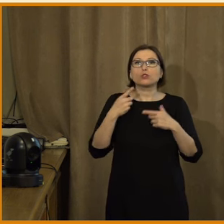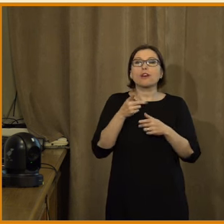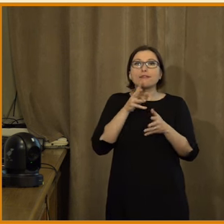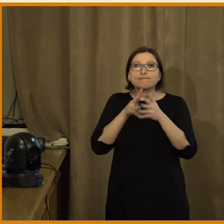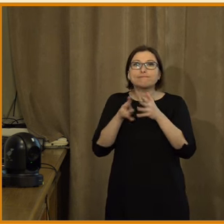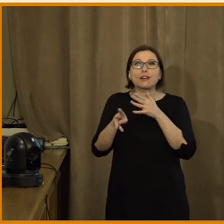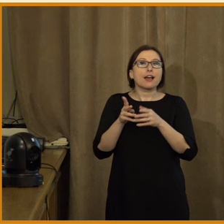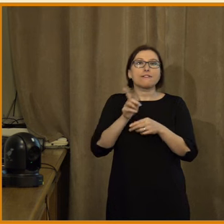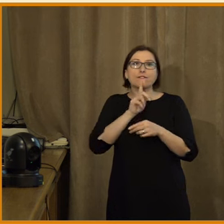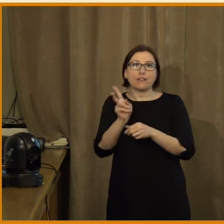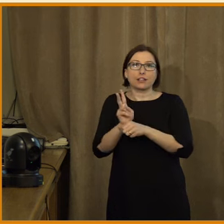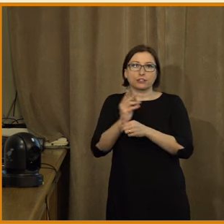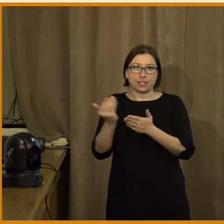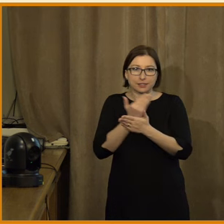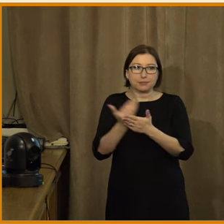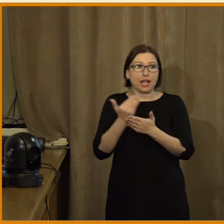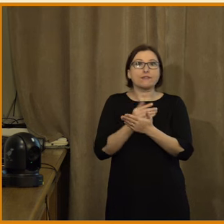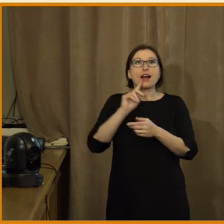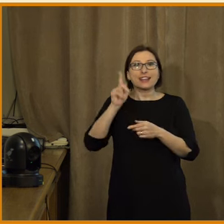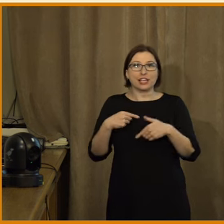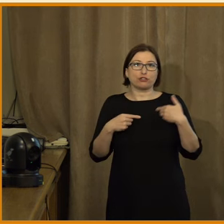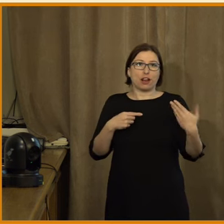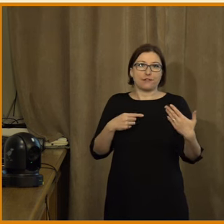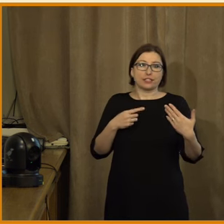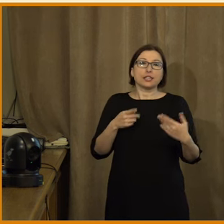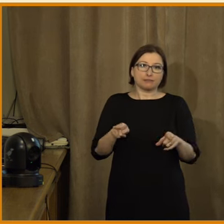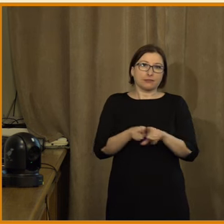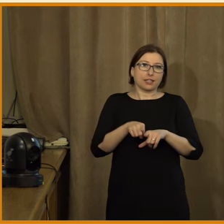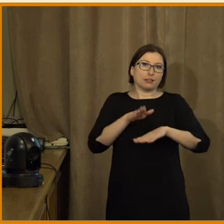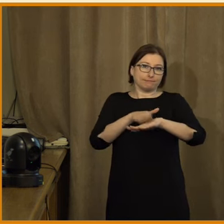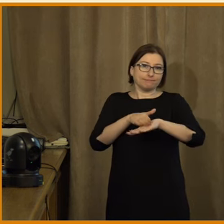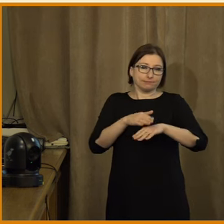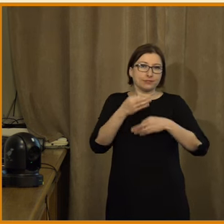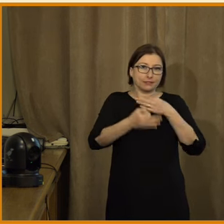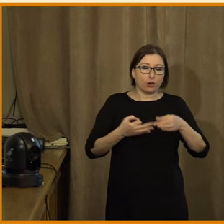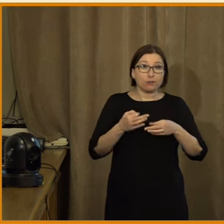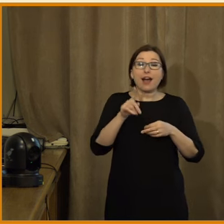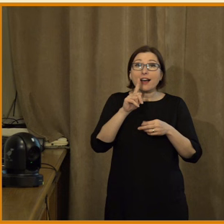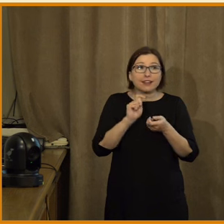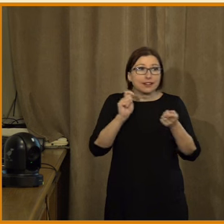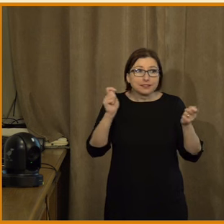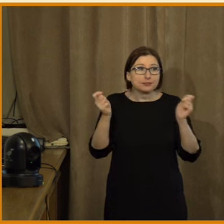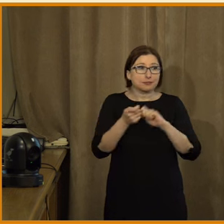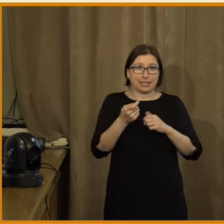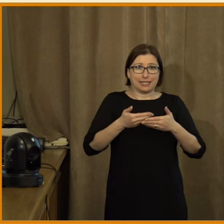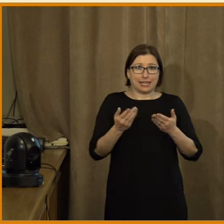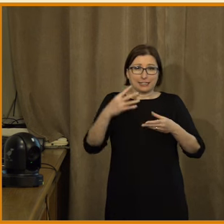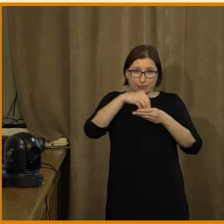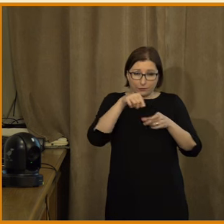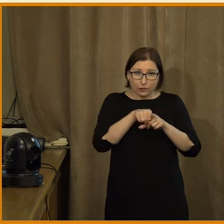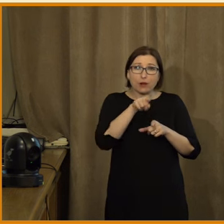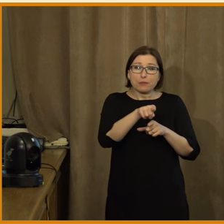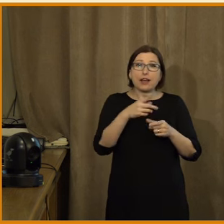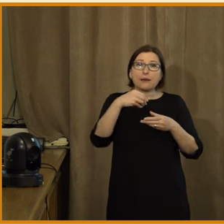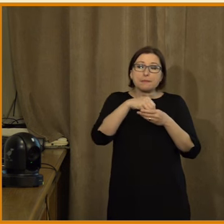ověřitelné nepravdivé informace mnohem častěji než ta levice. To je ještě, myslím, důležitý kontext. Nicméně to nic nemění na tom, že je tam evidentně nějaký